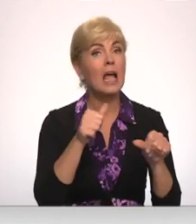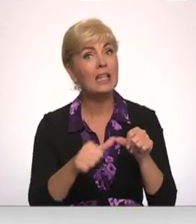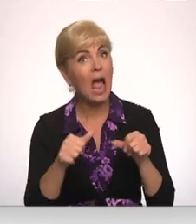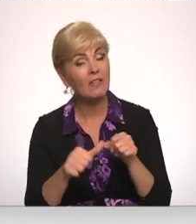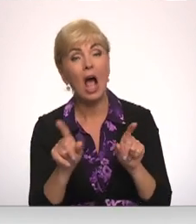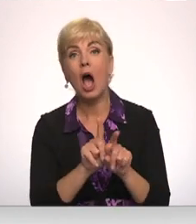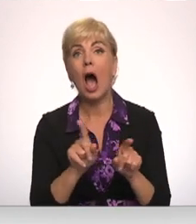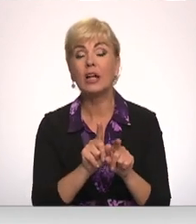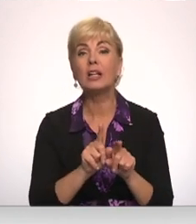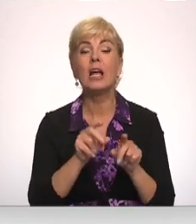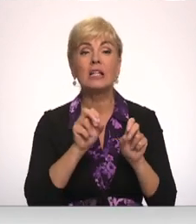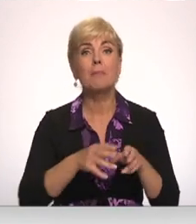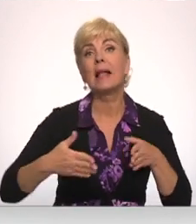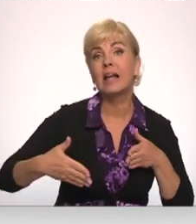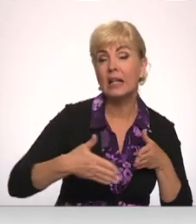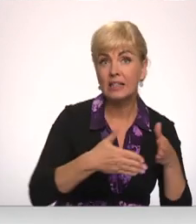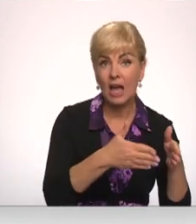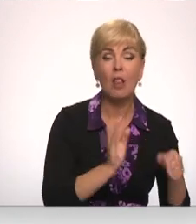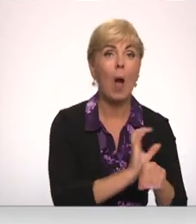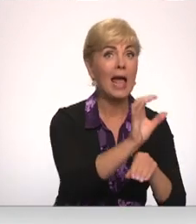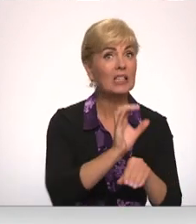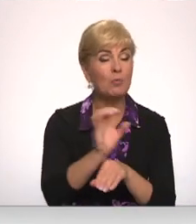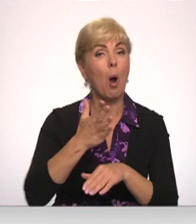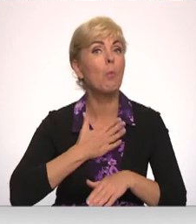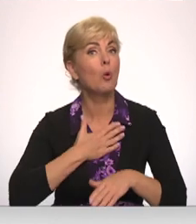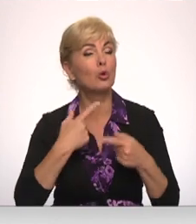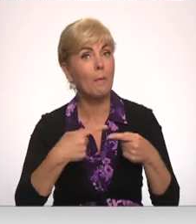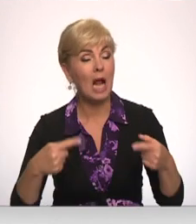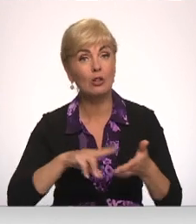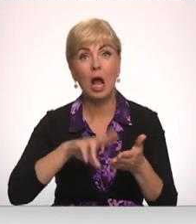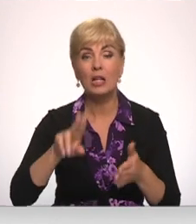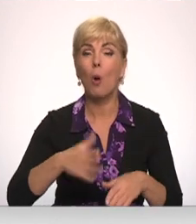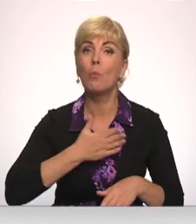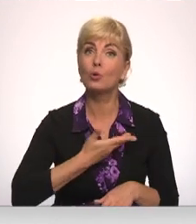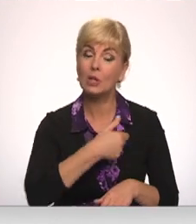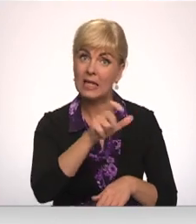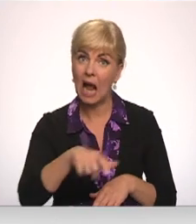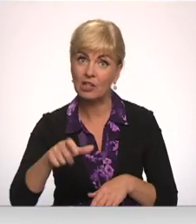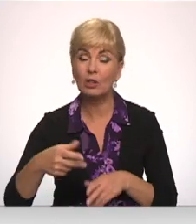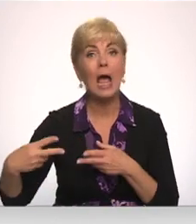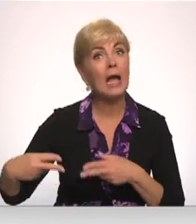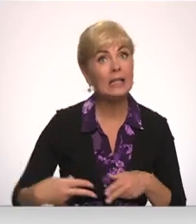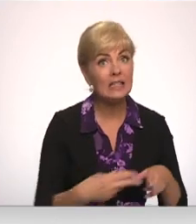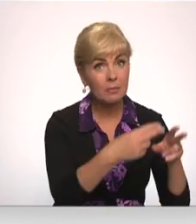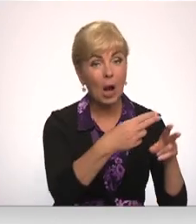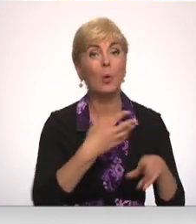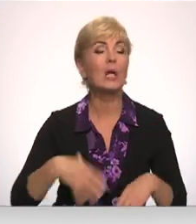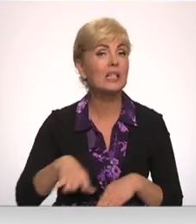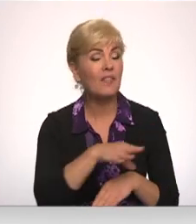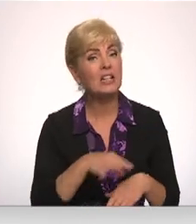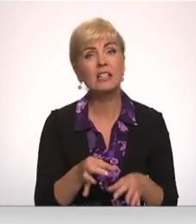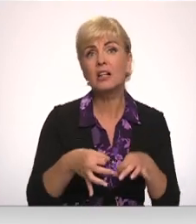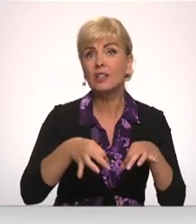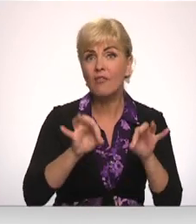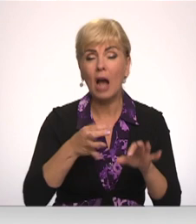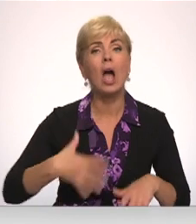Tie ir arī koridori, pa kuriem mēs varam eksportēt mūsu preces un ļaut mūsu iedzīvotājiem izbraukt. Tas viss ir svarīgi, jo tas